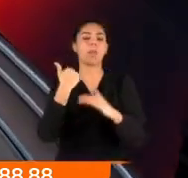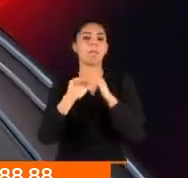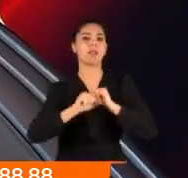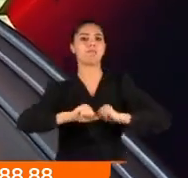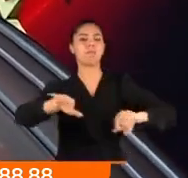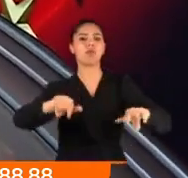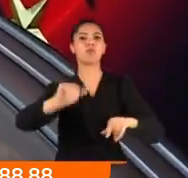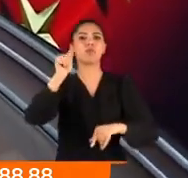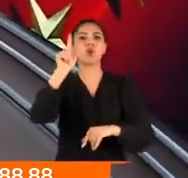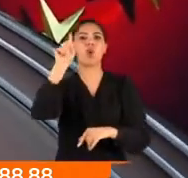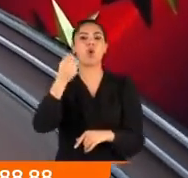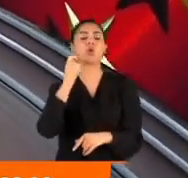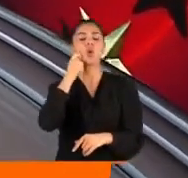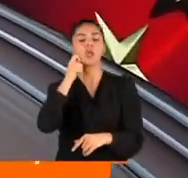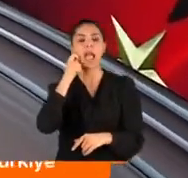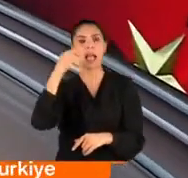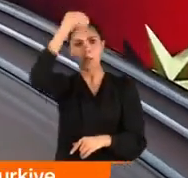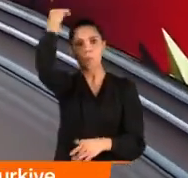İzlediğiniz için teşekkürler.